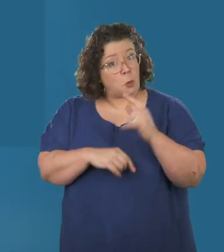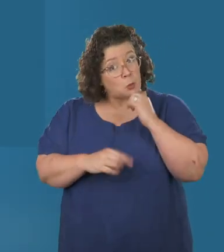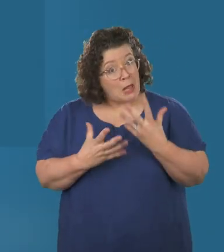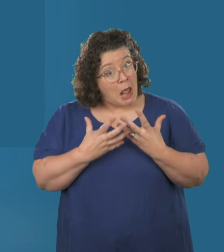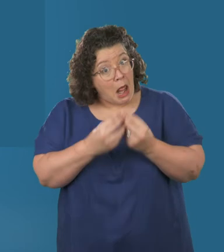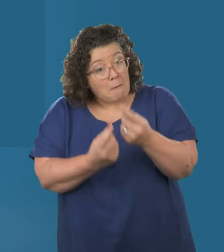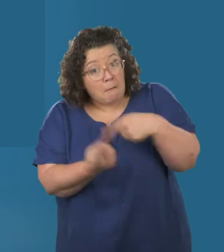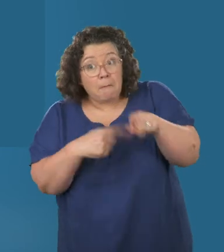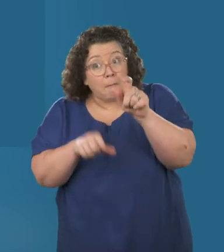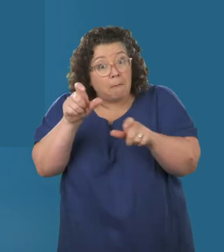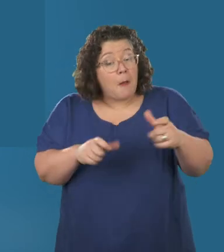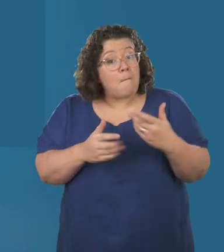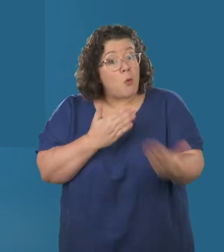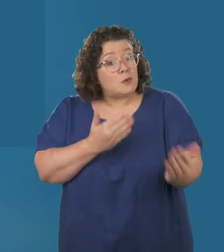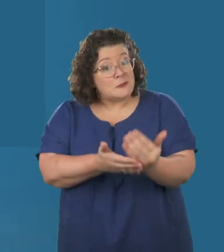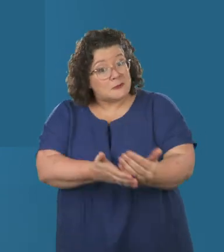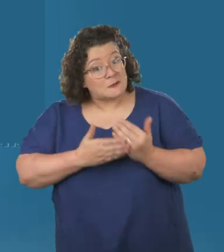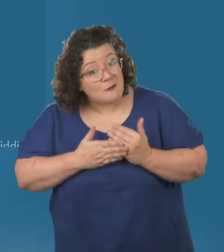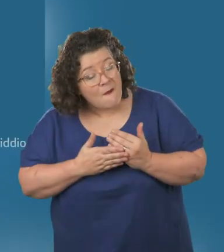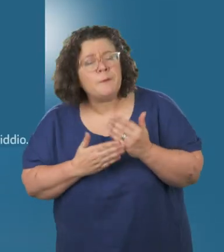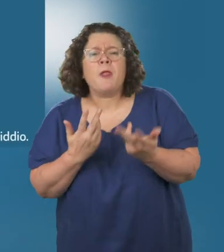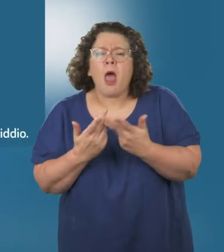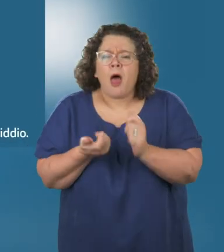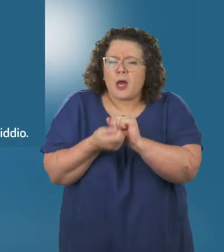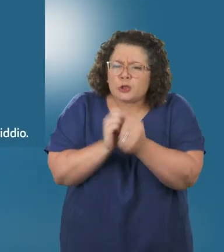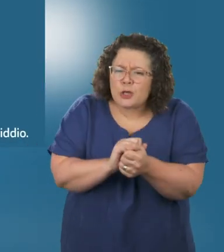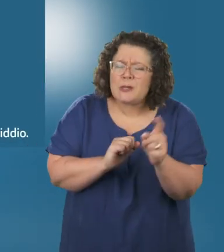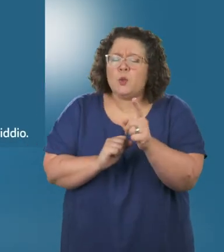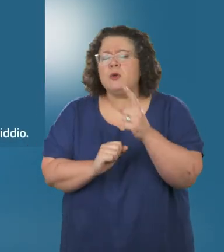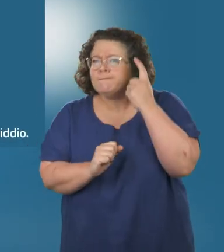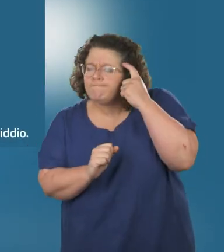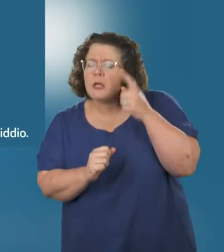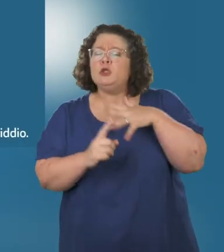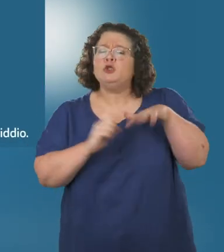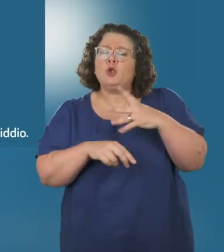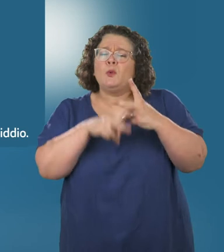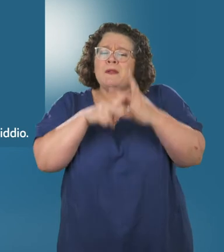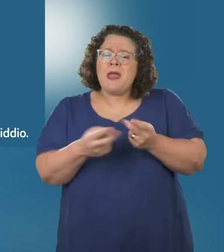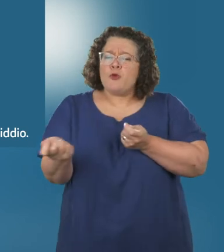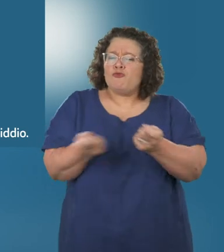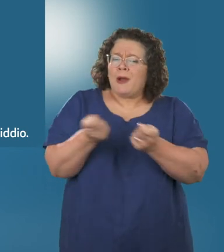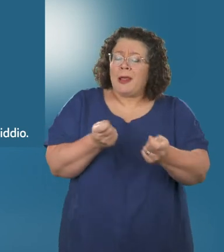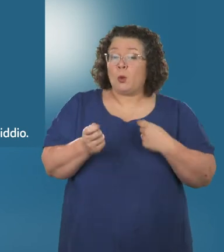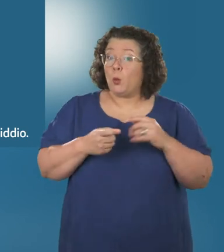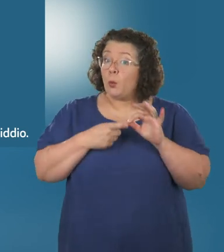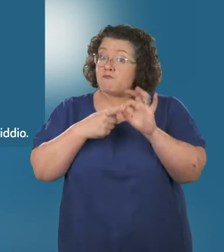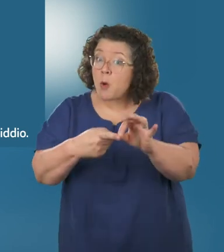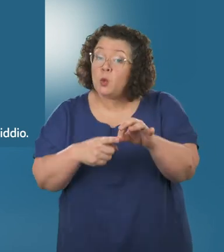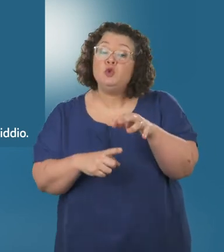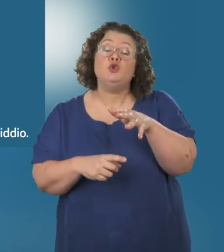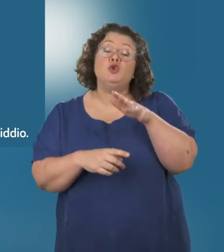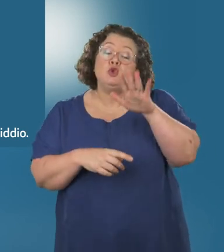yn helpu i gadw mwy o bobl yn ddiogel. Rydym ni'n cynnig rhai newidiadau bach eraill i'r ffordd mae gofal